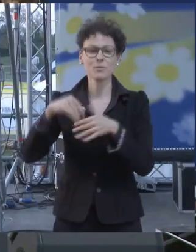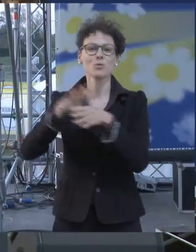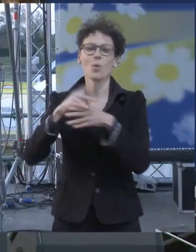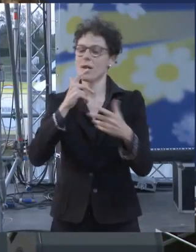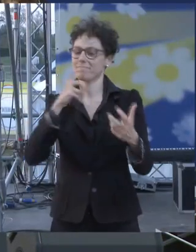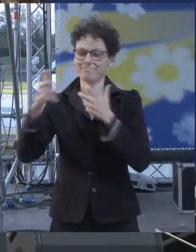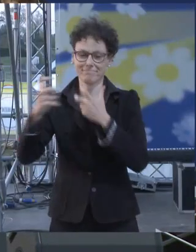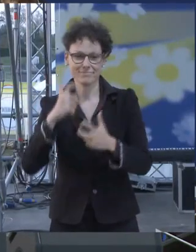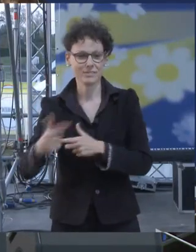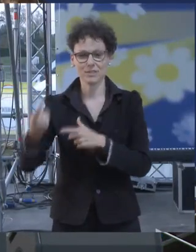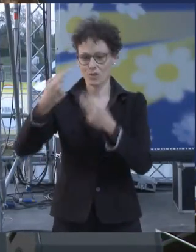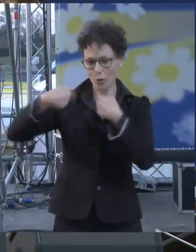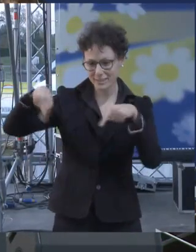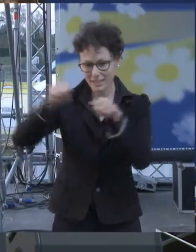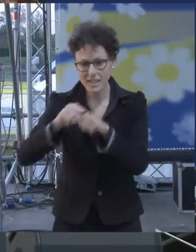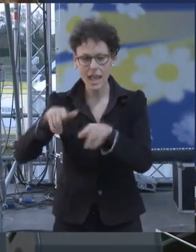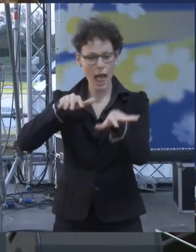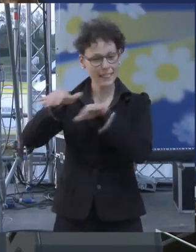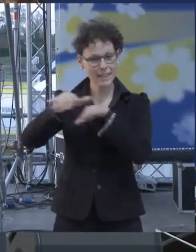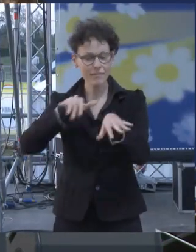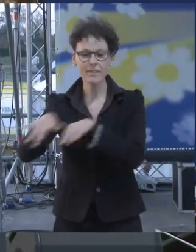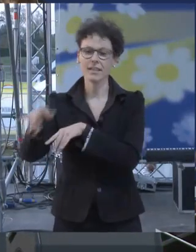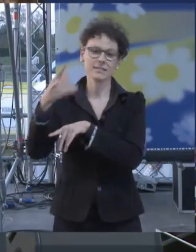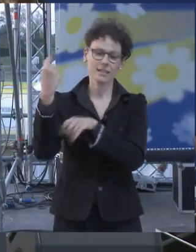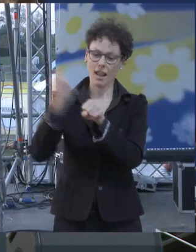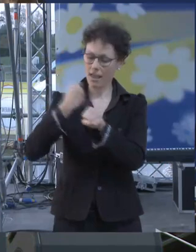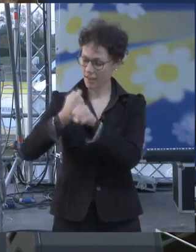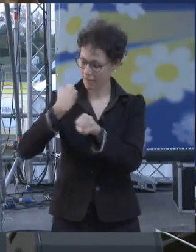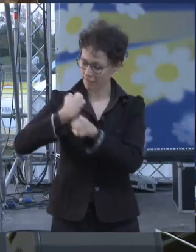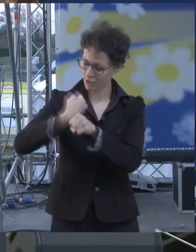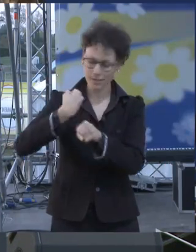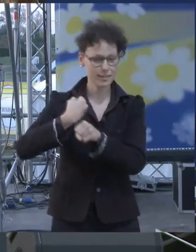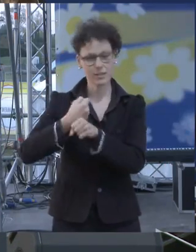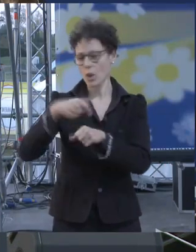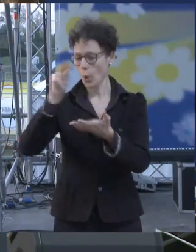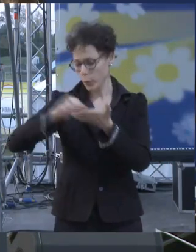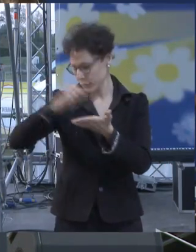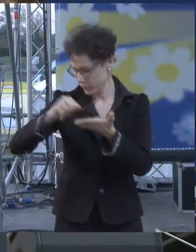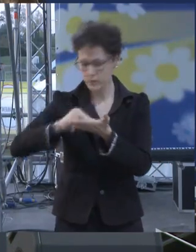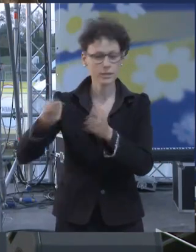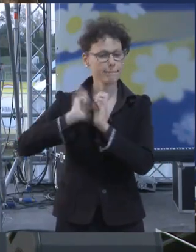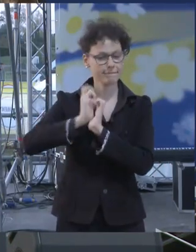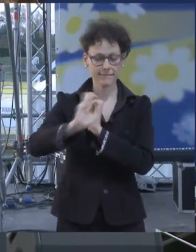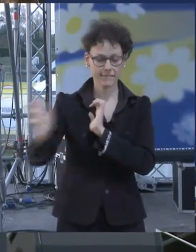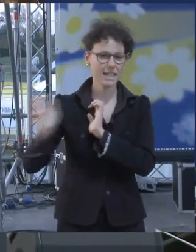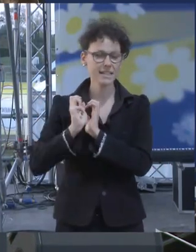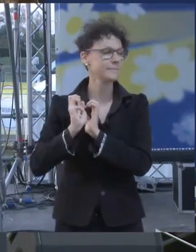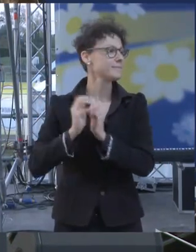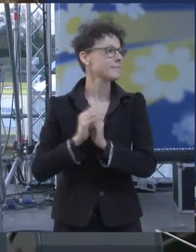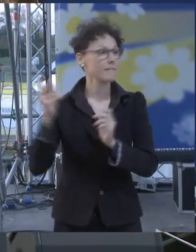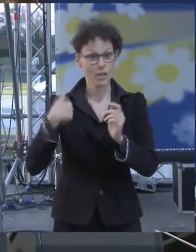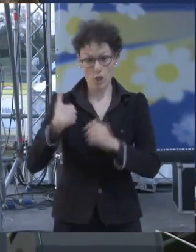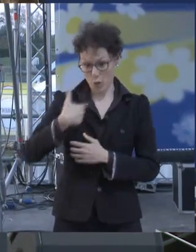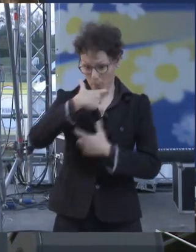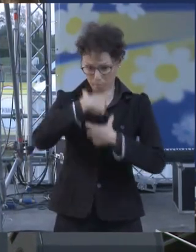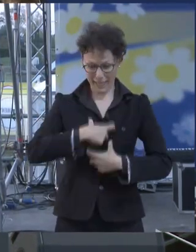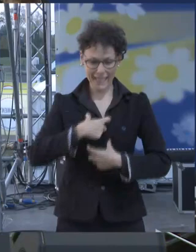giunta una maggioranza dei consiglieri attivisti che si danno un gran lavoro che fanno un grandissimo lavoro gli uffici davvero qua vedete me ma in